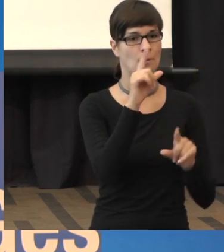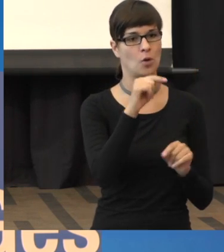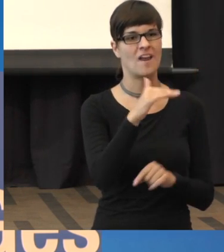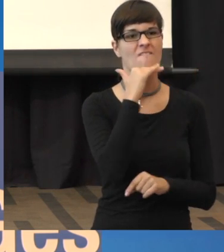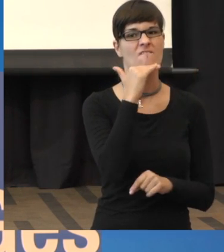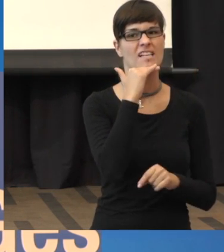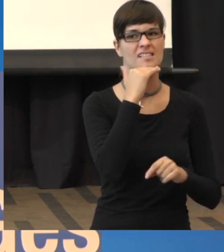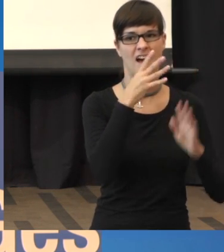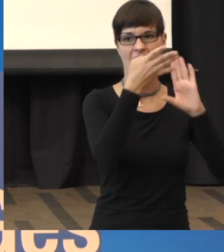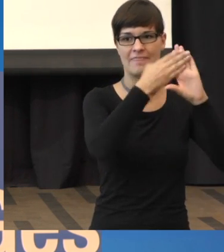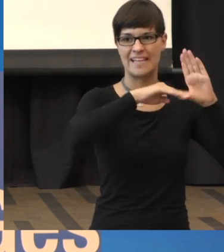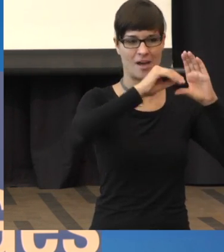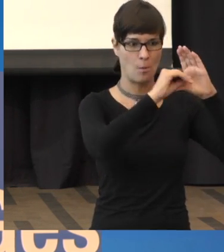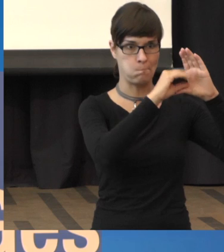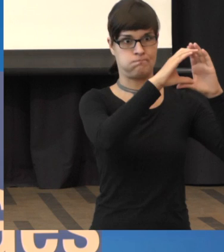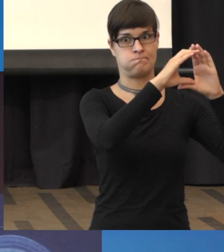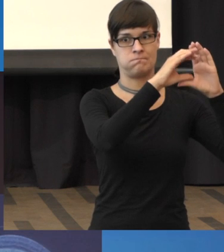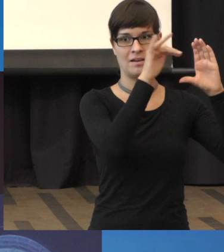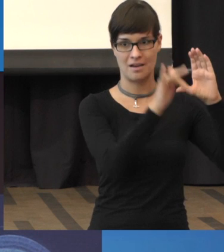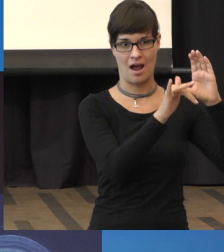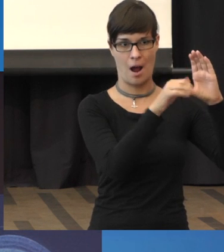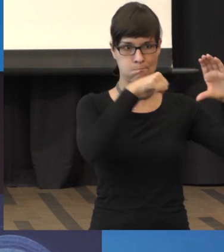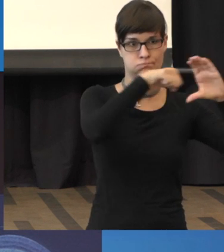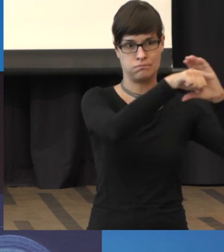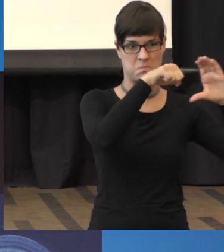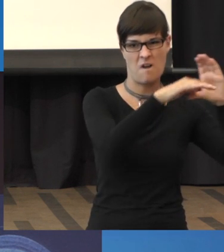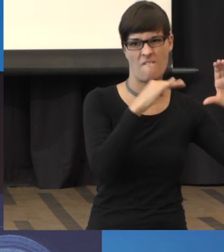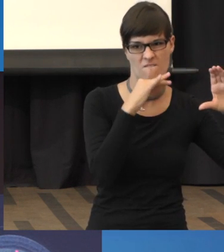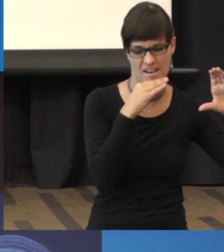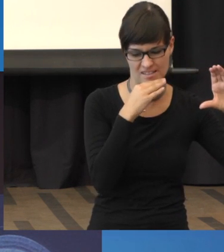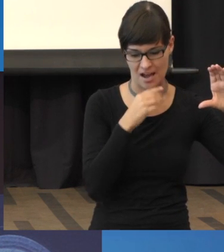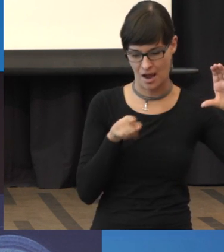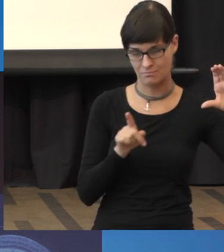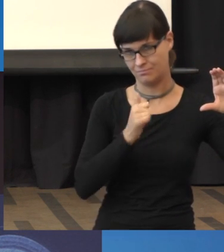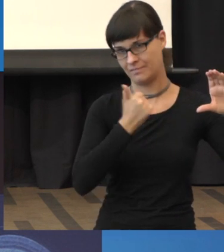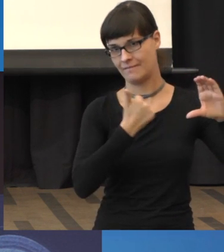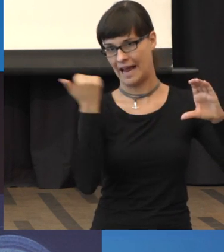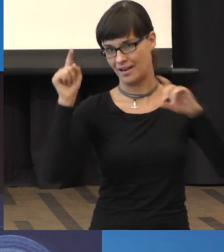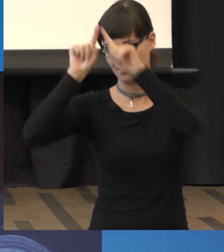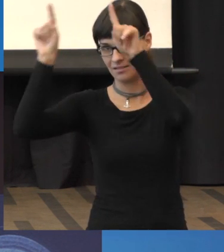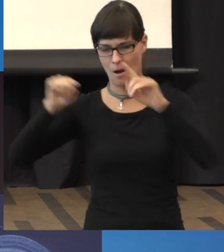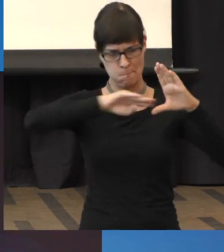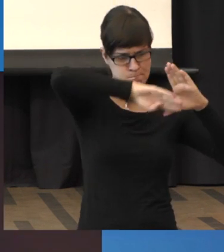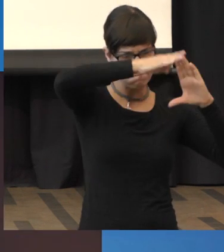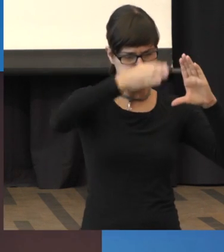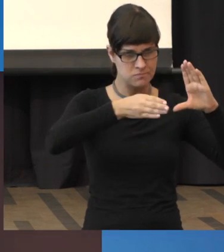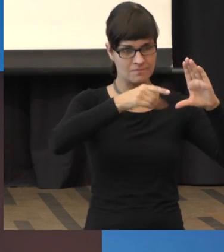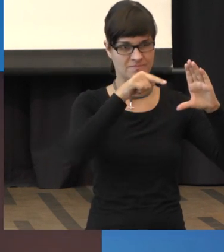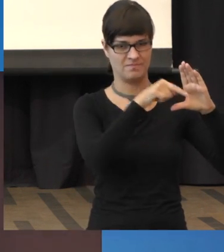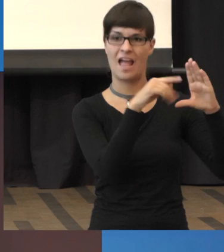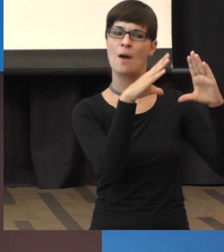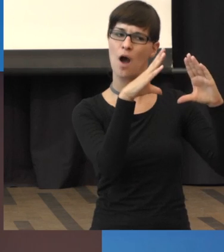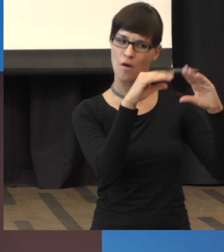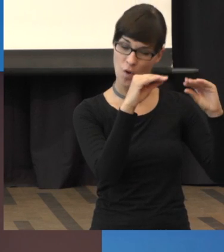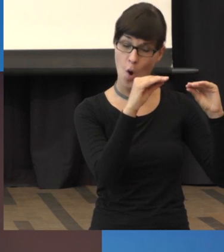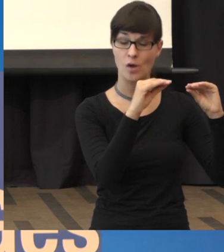angesammelt, wie in dem Bild hier vor. Hier, das hier. Das ist alles Flüssigkeit. Feucht heißt